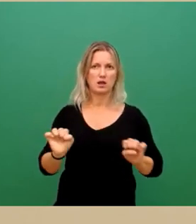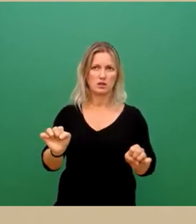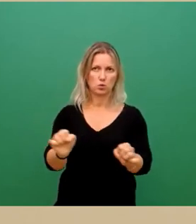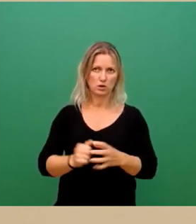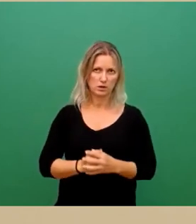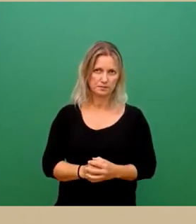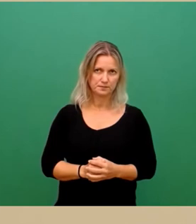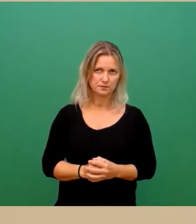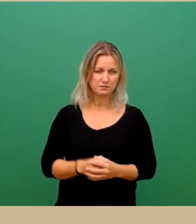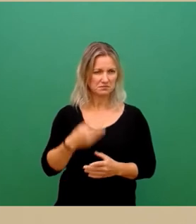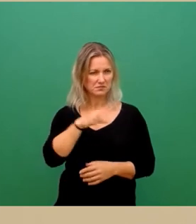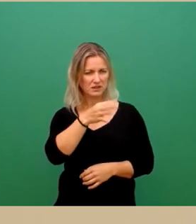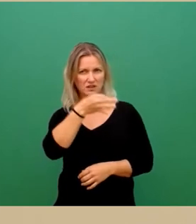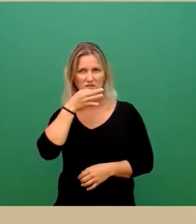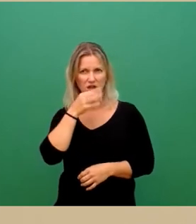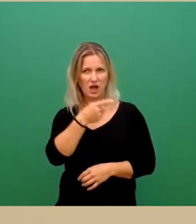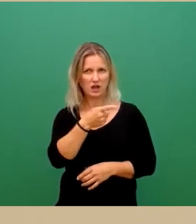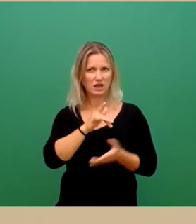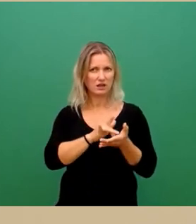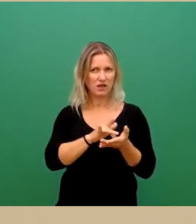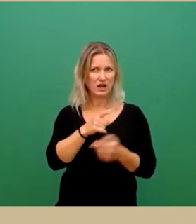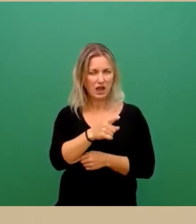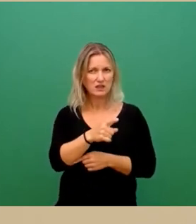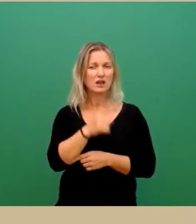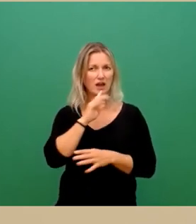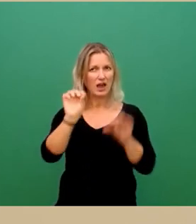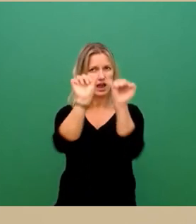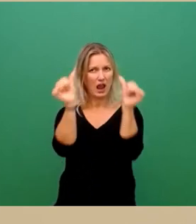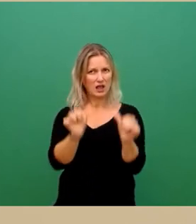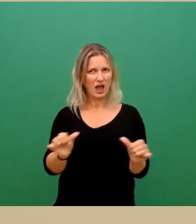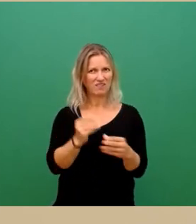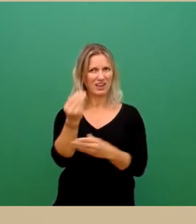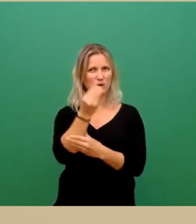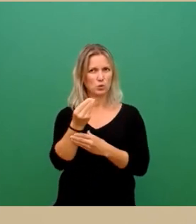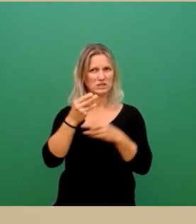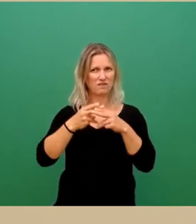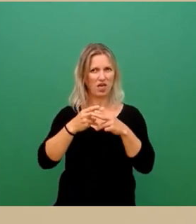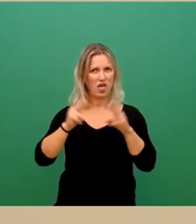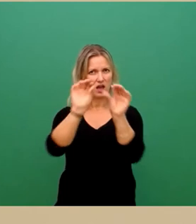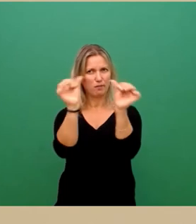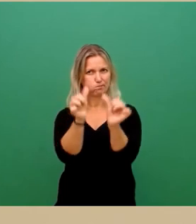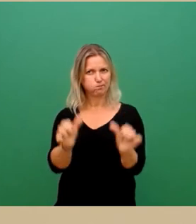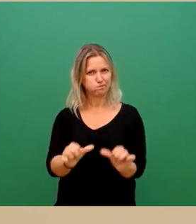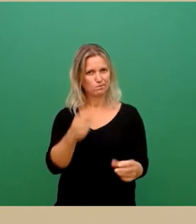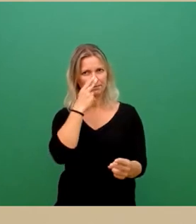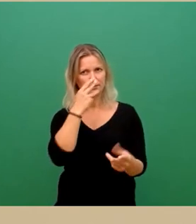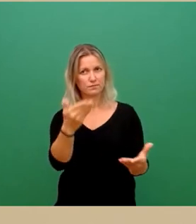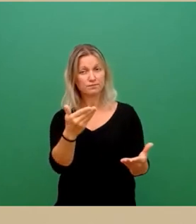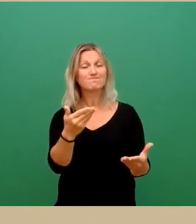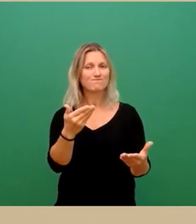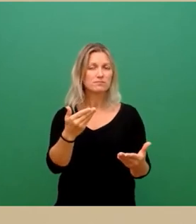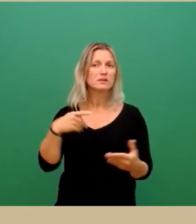hinsichtlich des Reliefs oder der Kunstwerke. Hier ist es so, dass im Zusammenhang mit dem geplanten